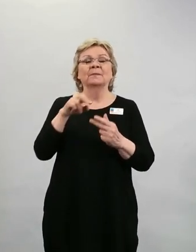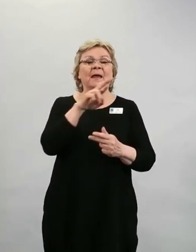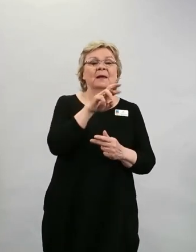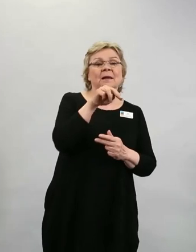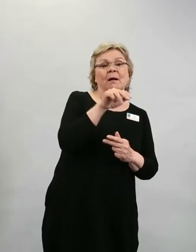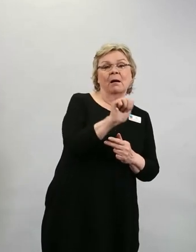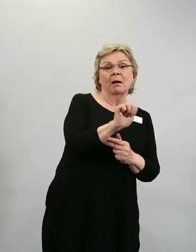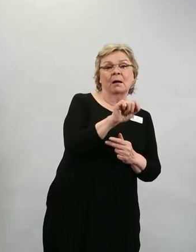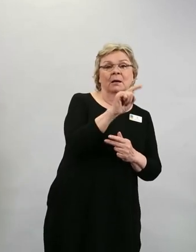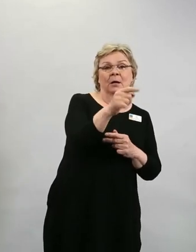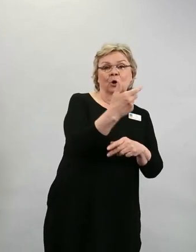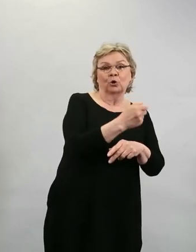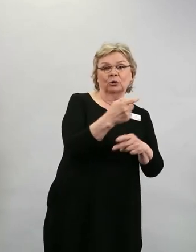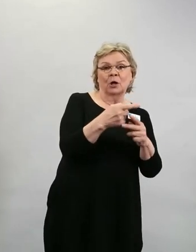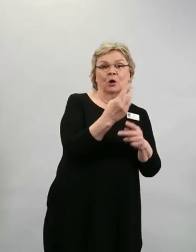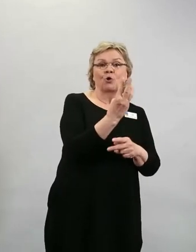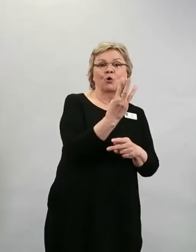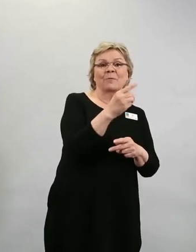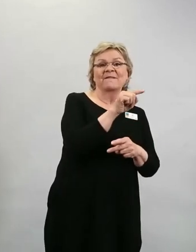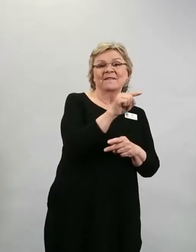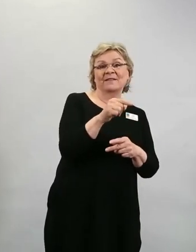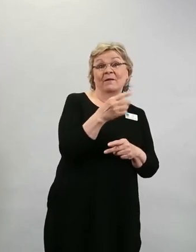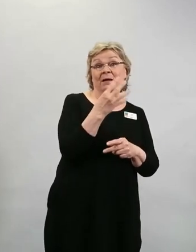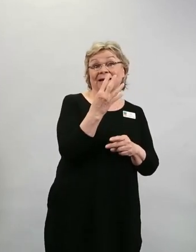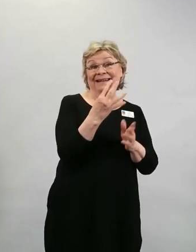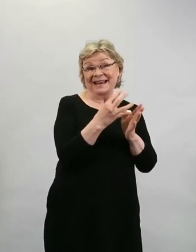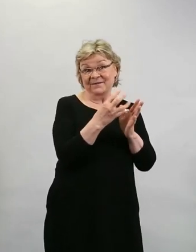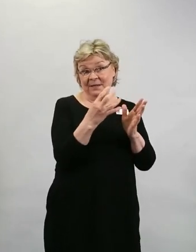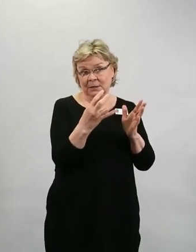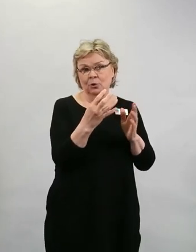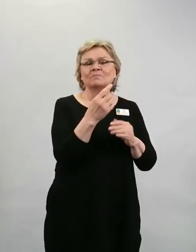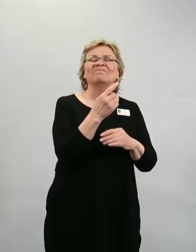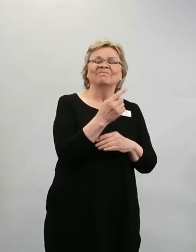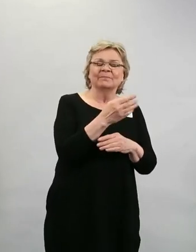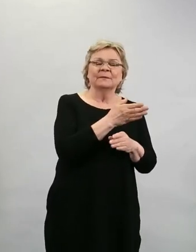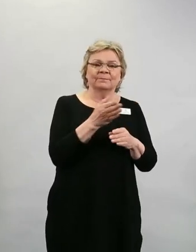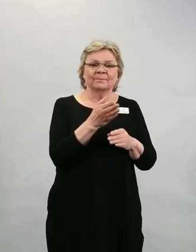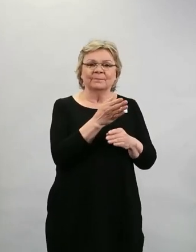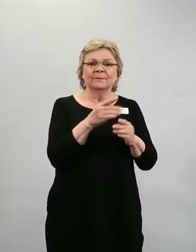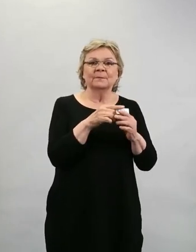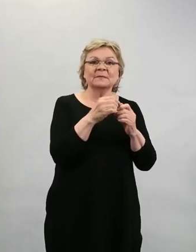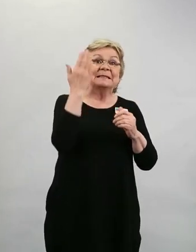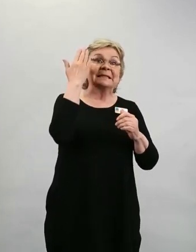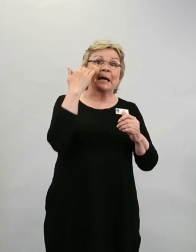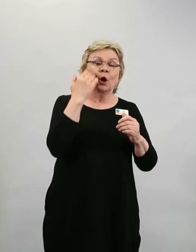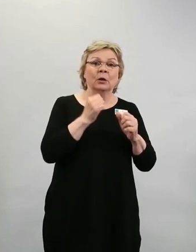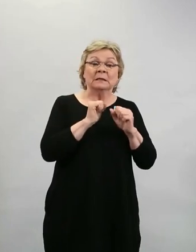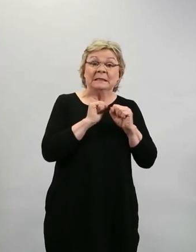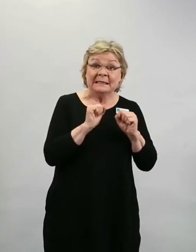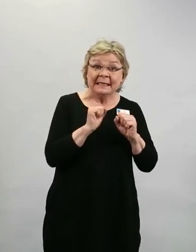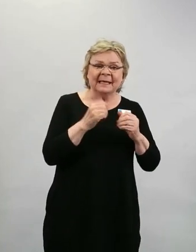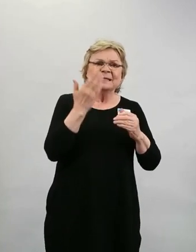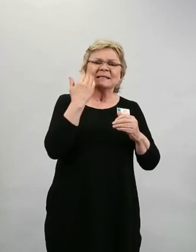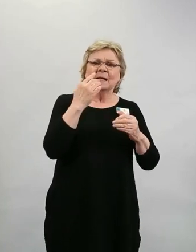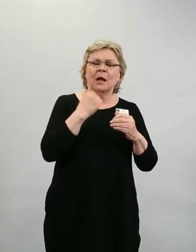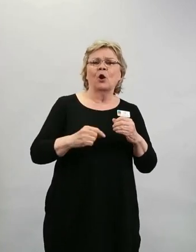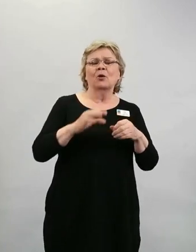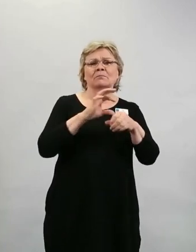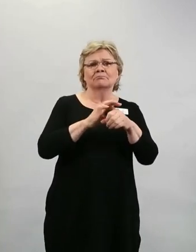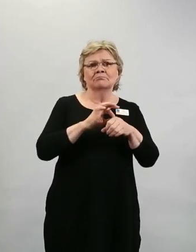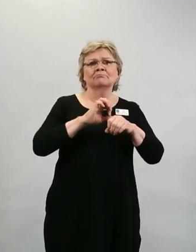kolmesta neljään viikkoon, mutta se johtuu siitä, että kun oli kiire tehdä niitä tutkimuksia silloin pandemian alussa, niin